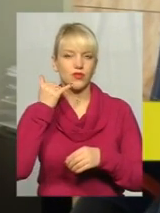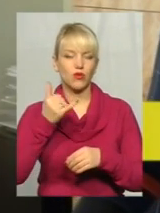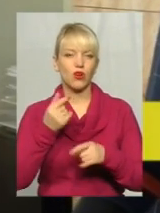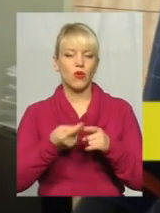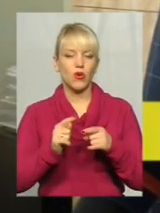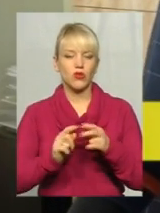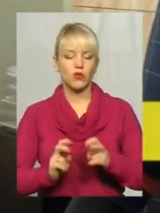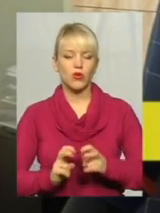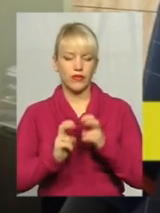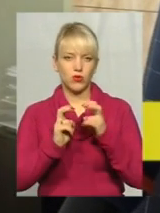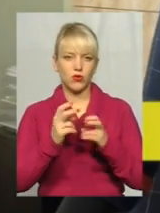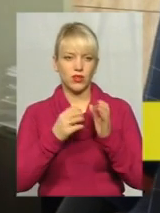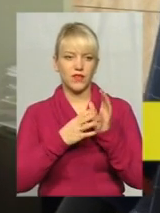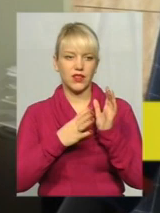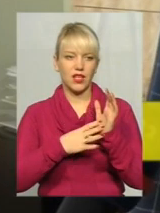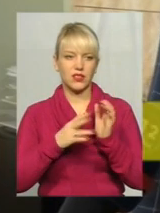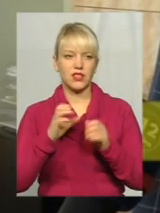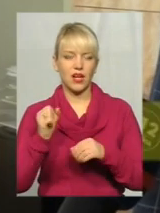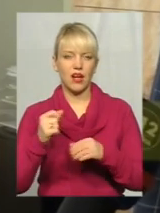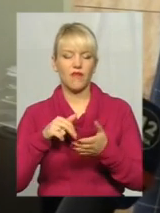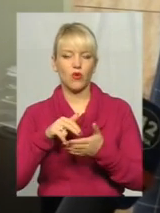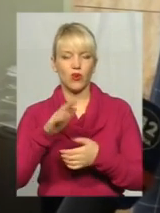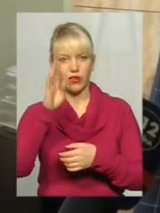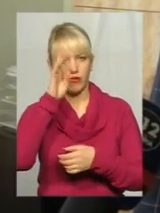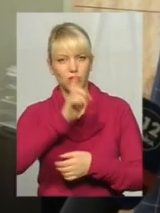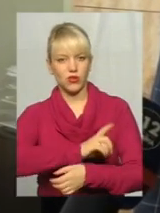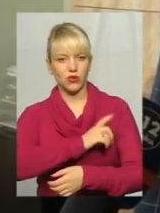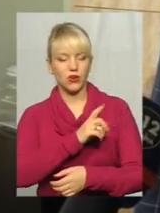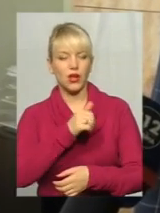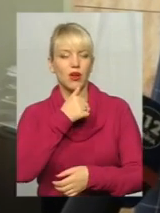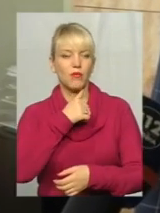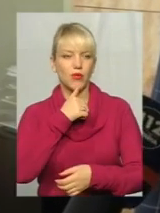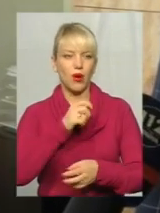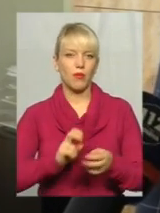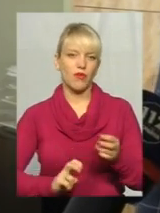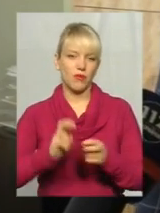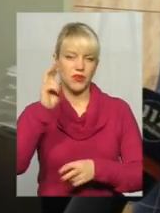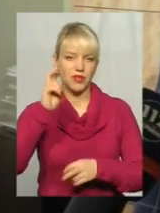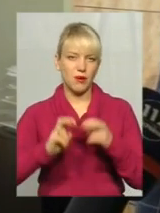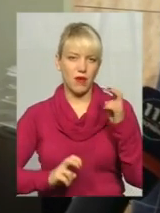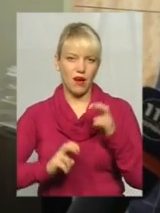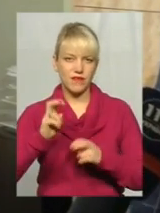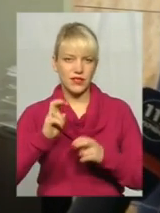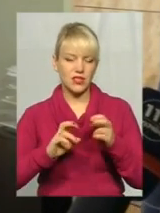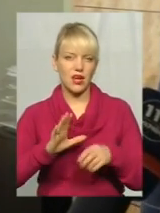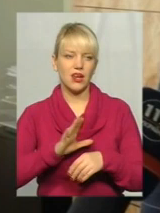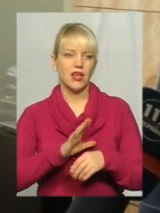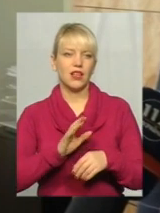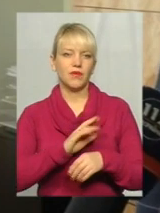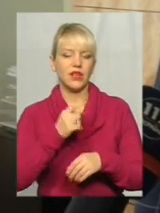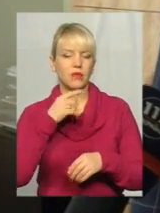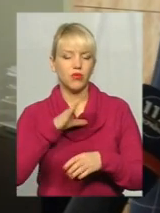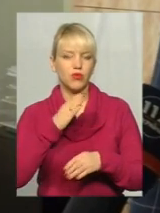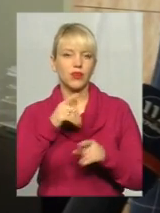19А, виходив монтер, якби випробував його, піднімався вверх-вниз, там було звернення, що він не доїжджає до шостого